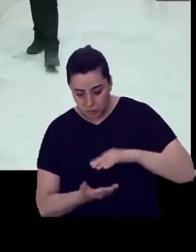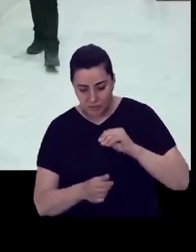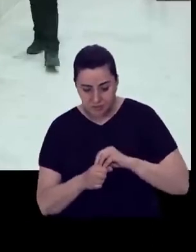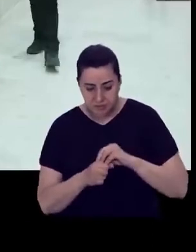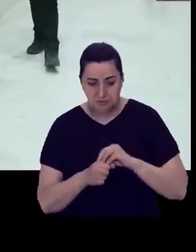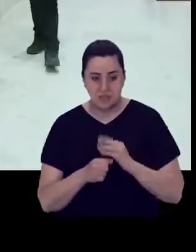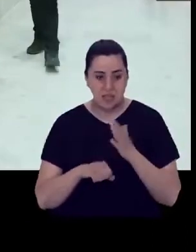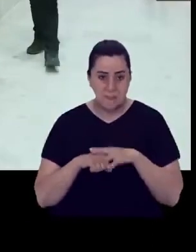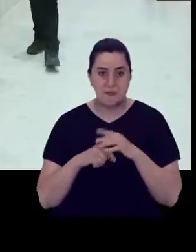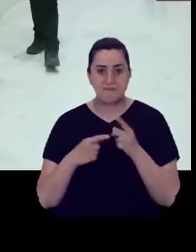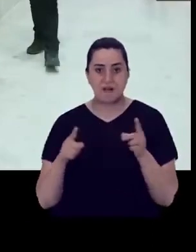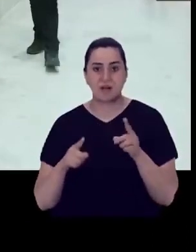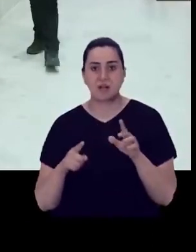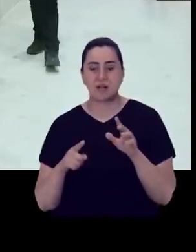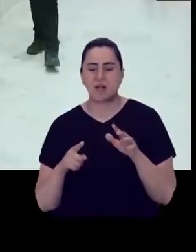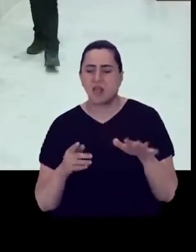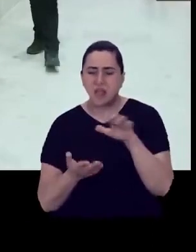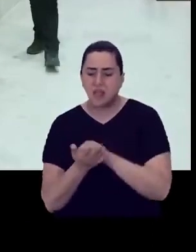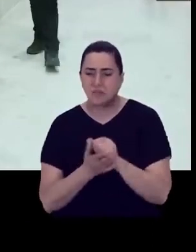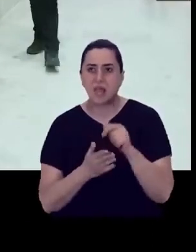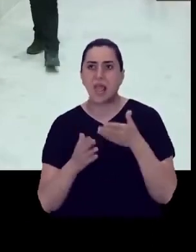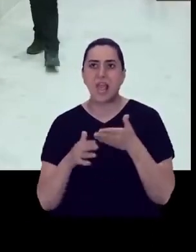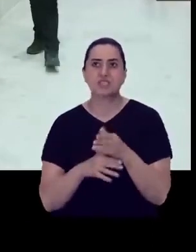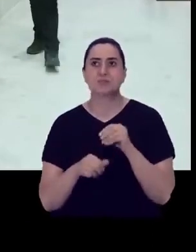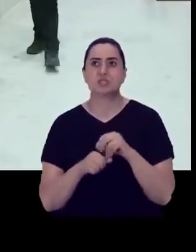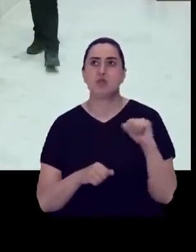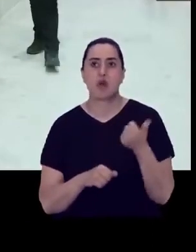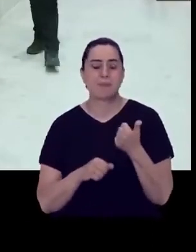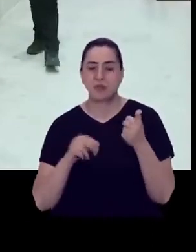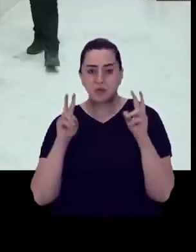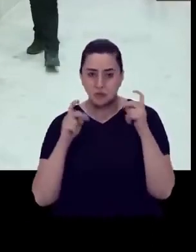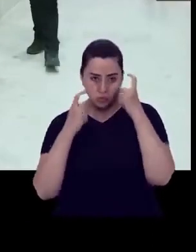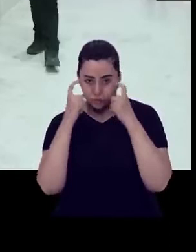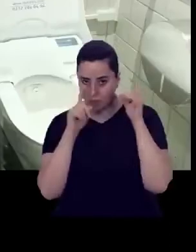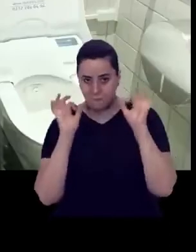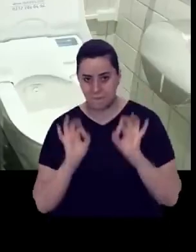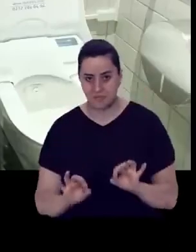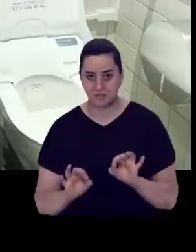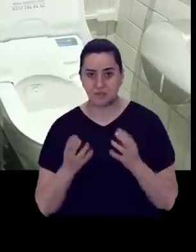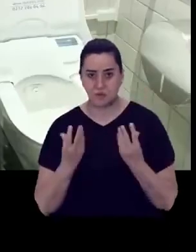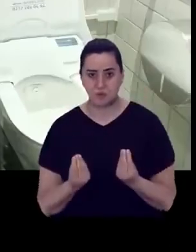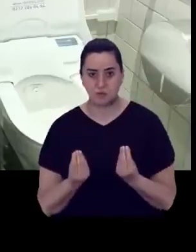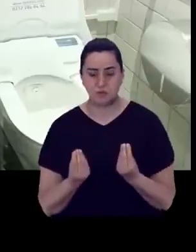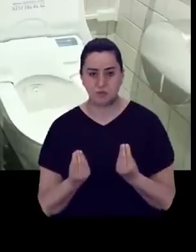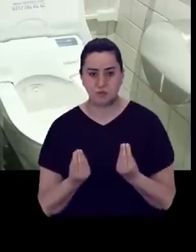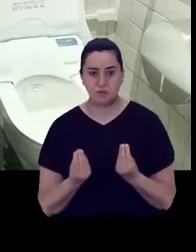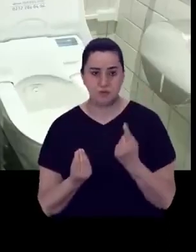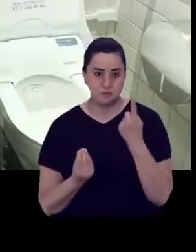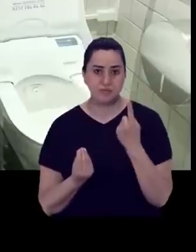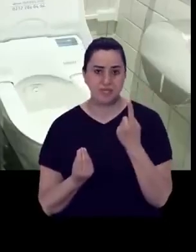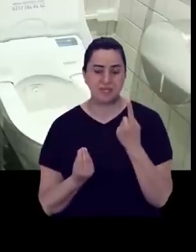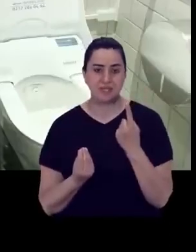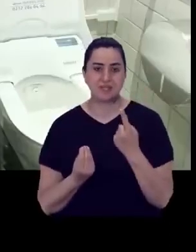farklı alanlarda erişilebilecek dönüşümünü sağladığımız bir